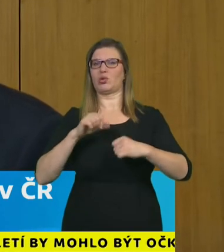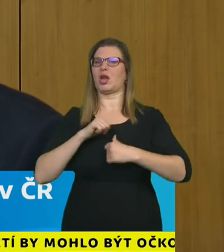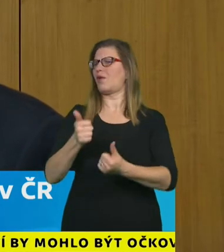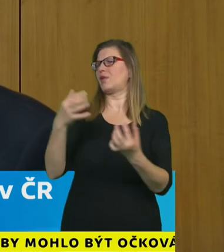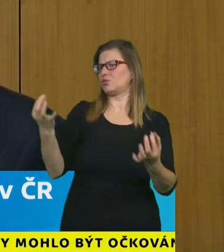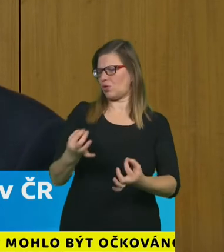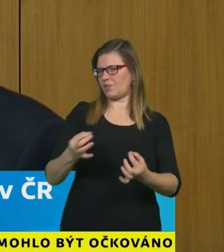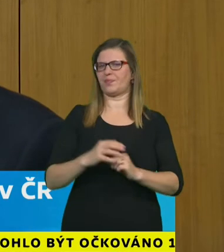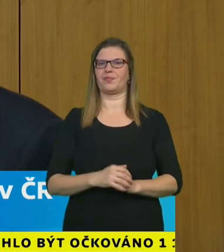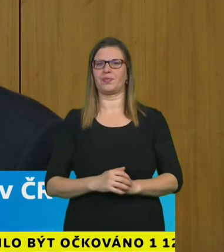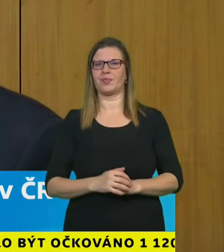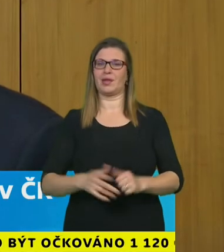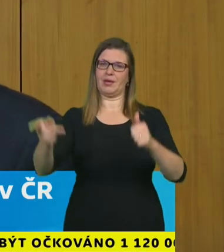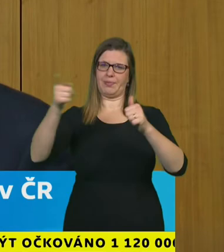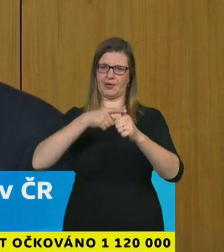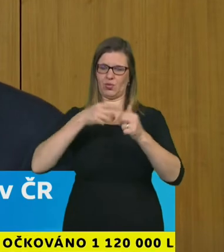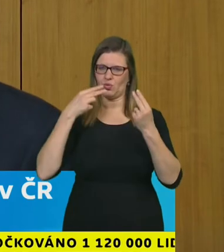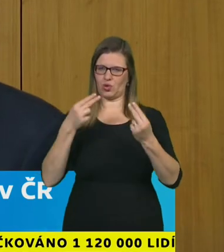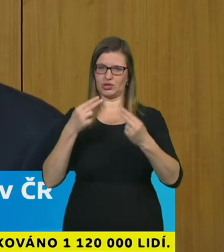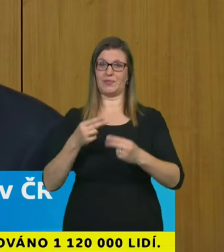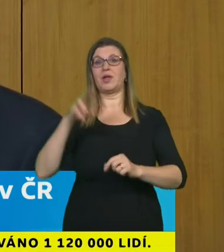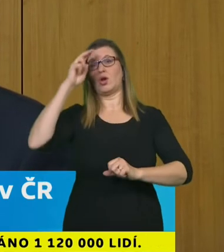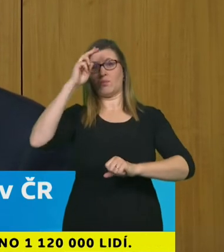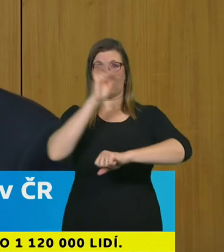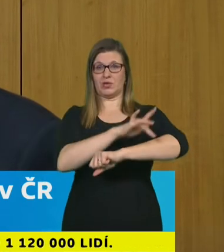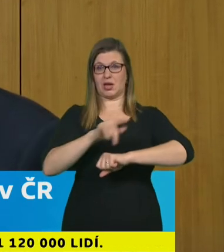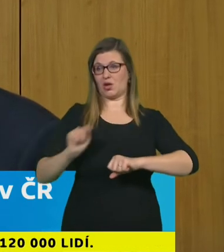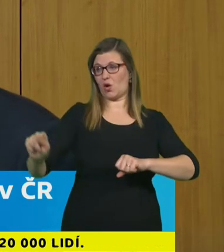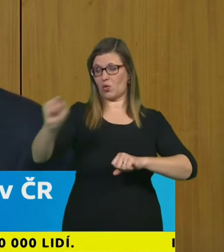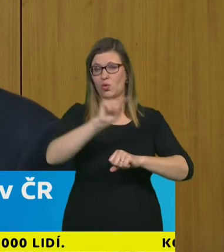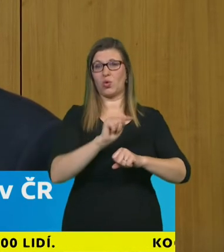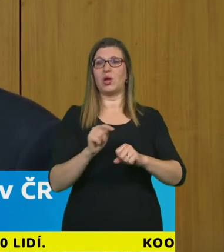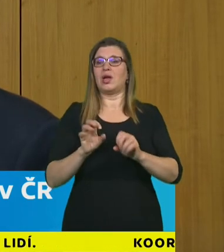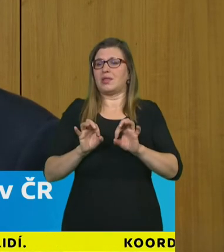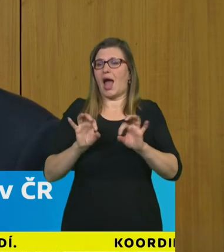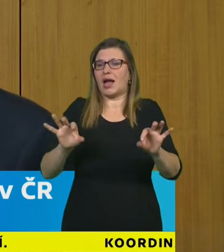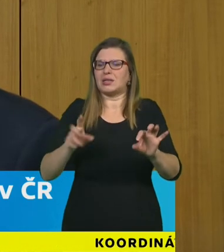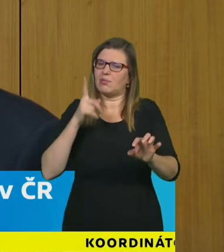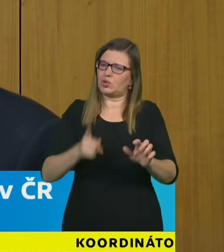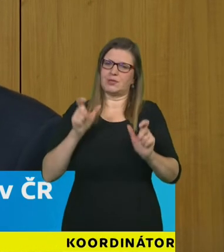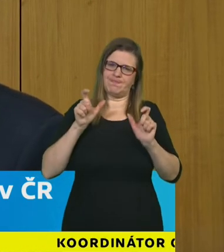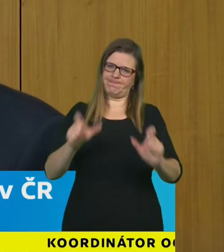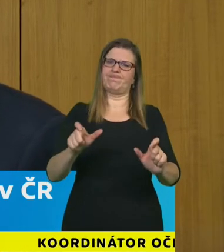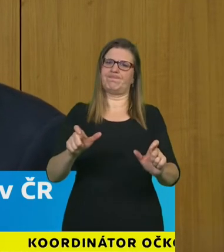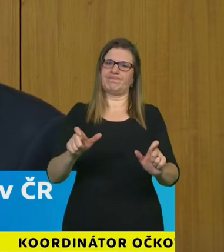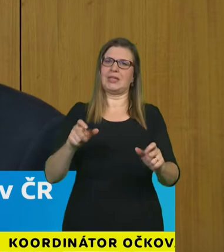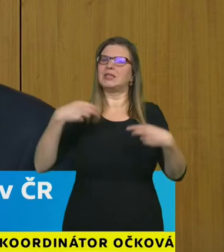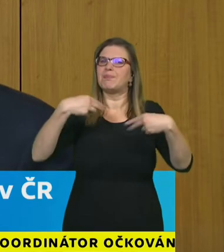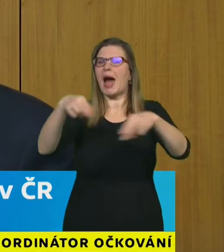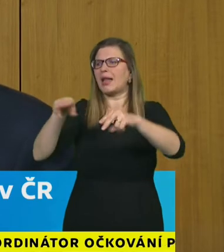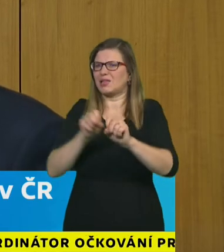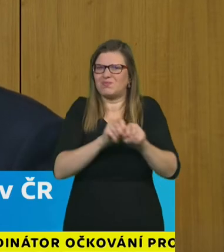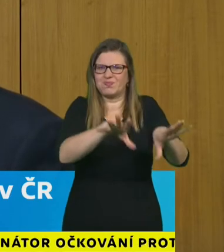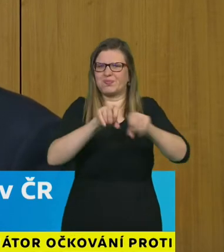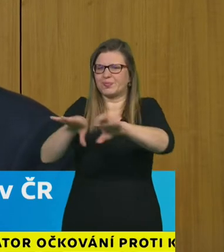nákazy v domovu seniorů proto i ta výzva na FFP2 a na testování rád bych